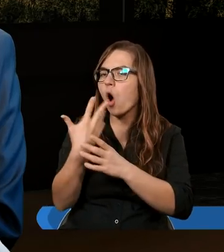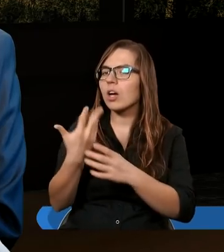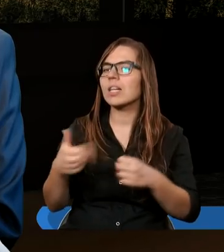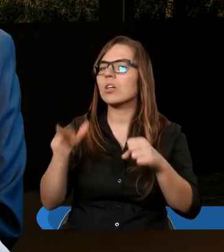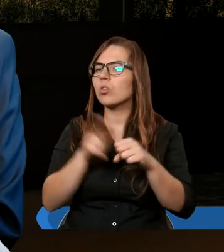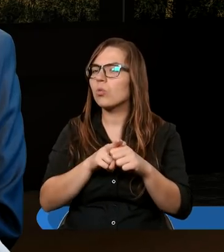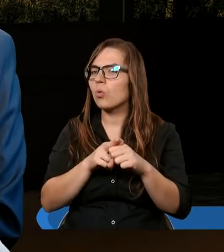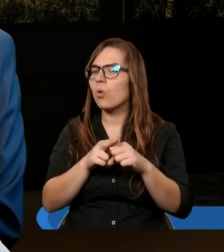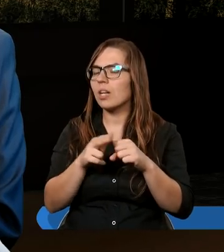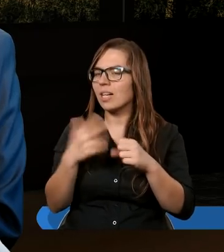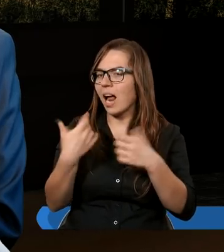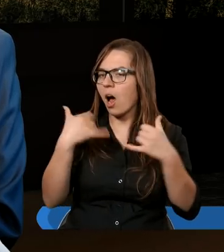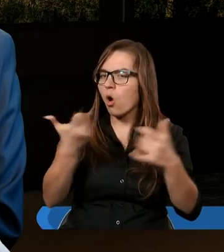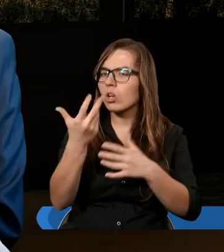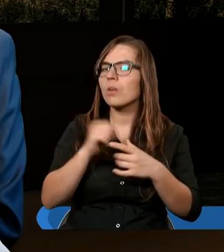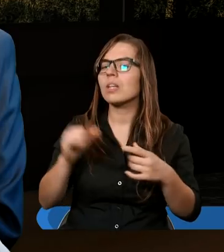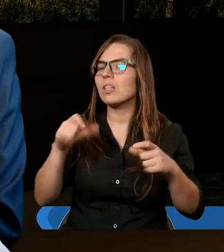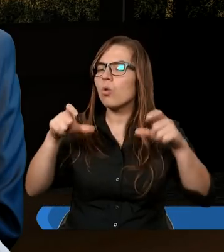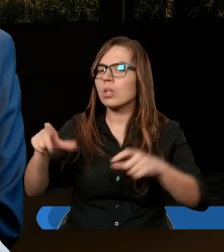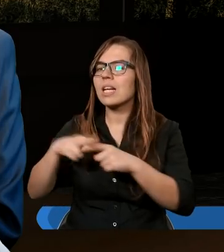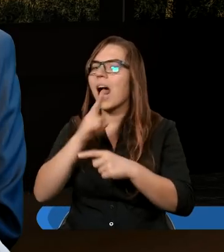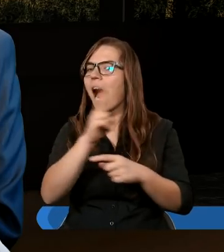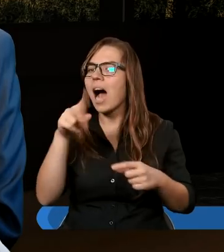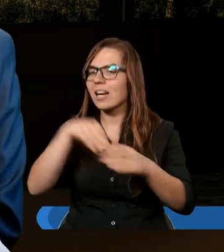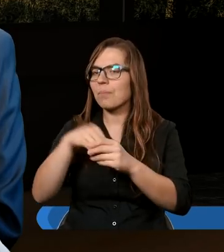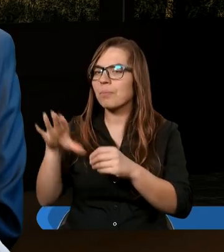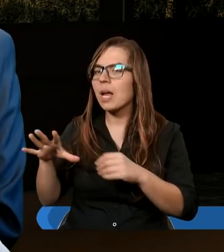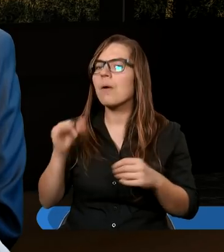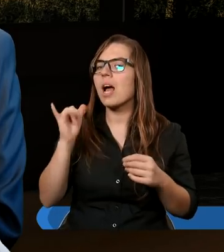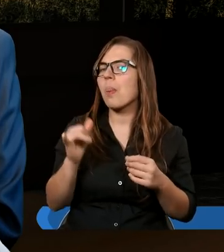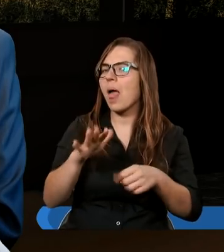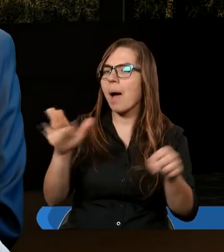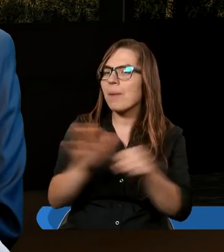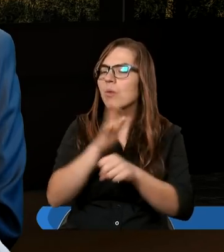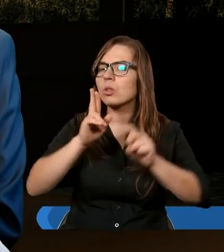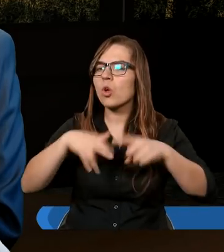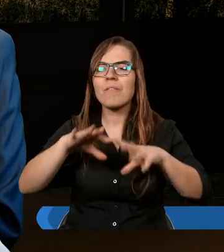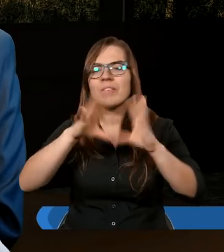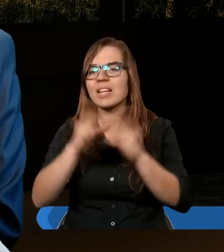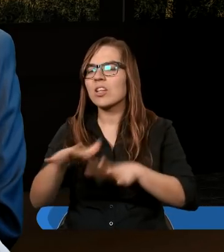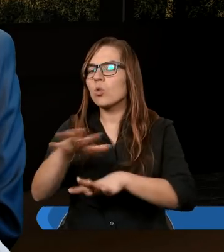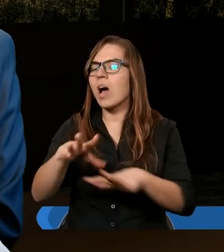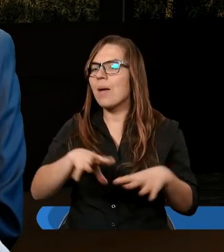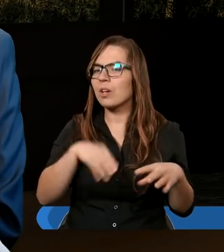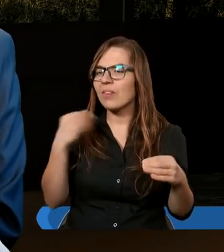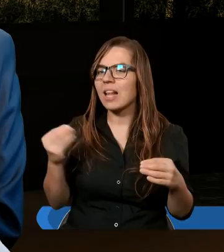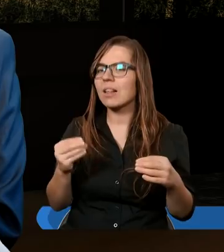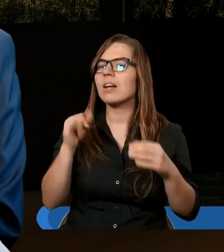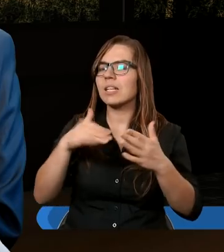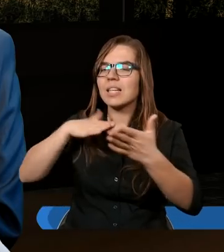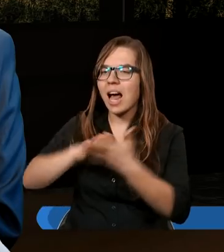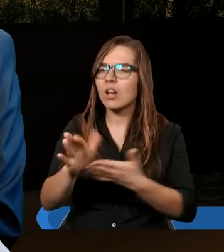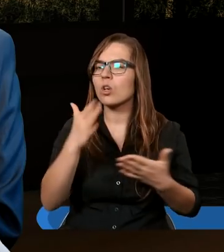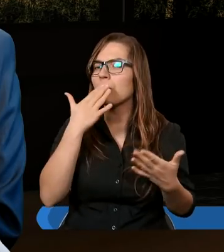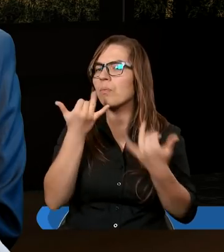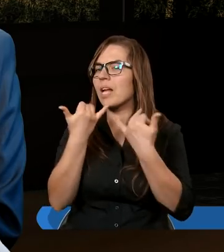które się rozdzieliły. I usiadły na każdym z nich. I napełnieni zostali wszyscy Duchem Świętym. I zaczęli